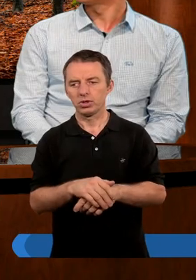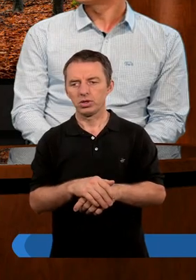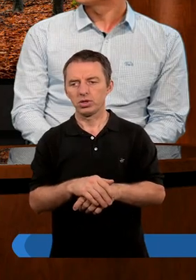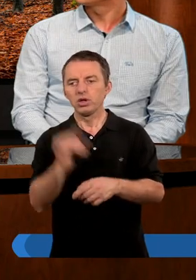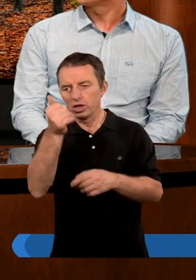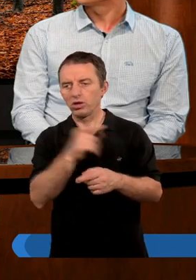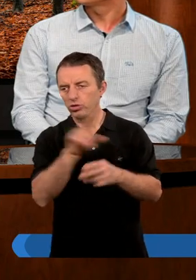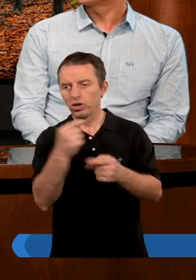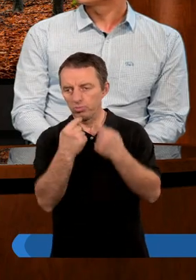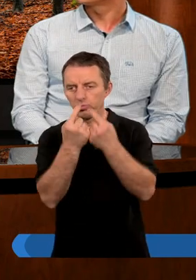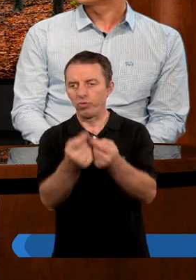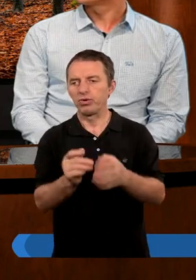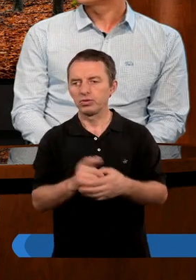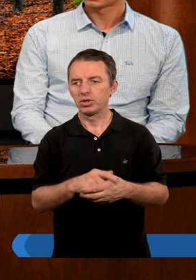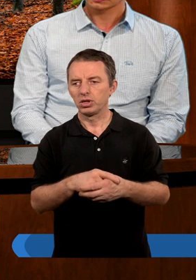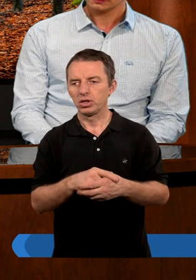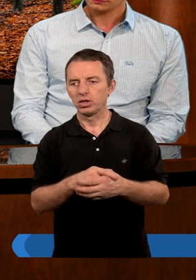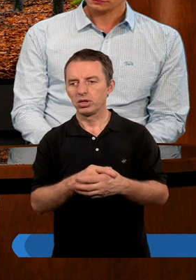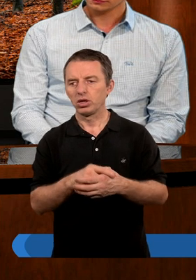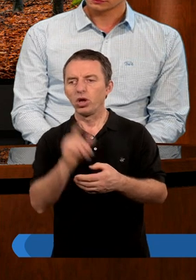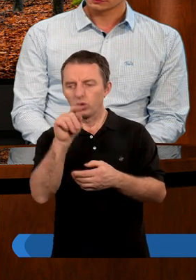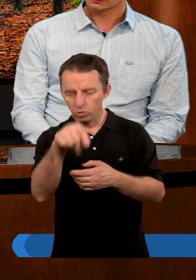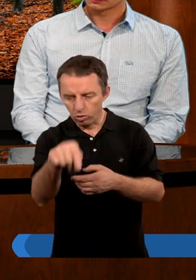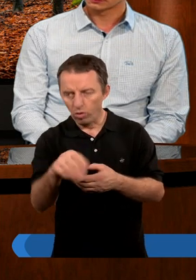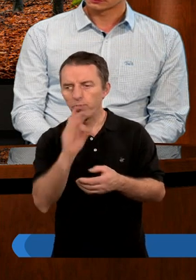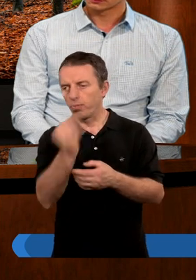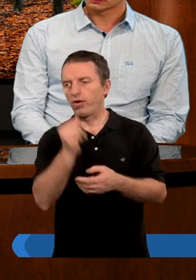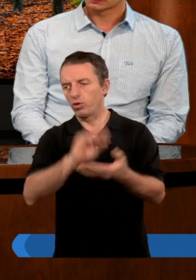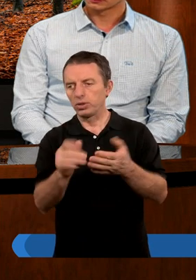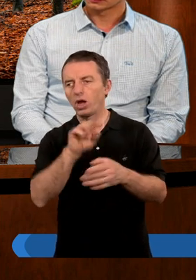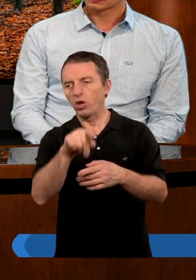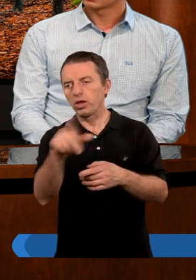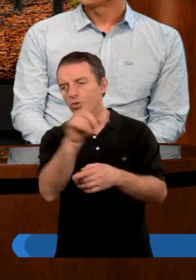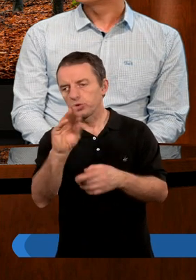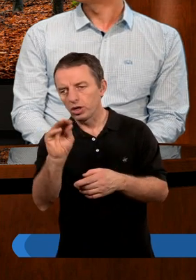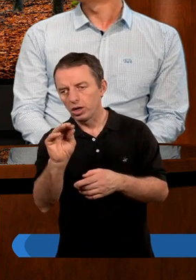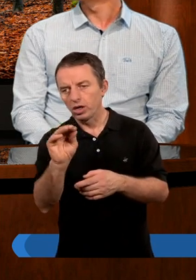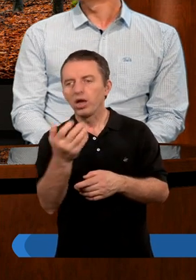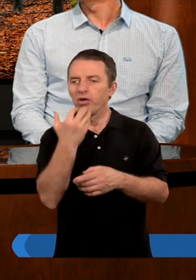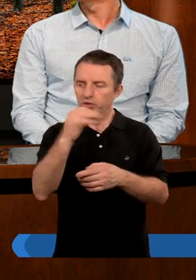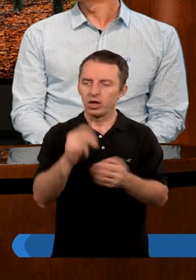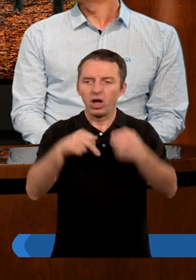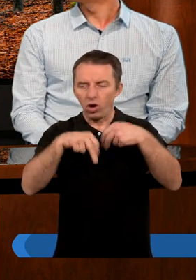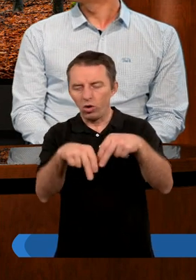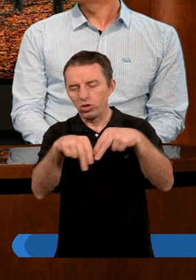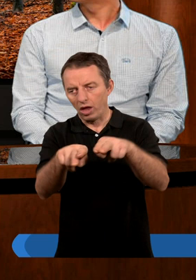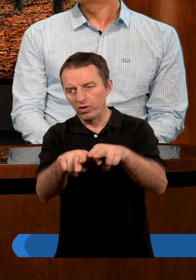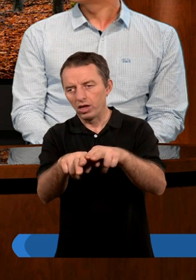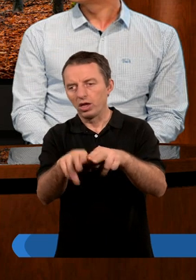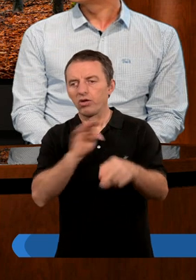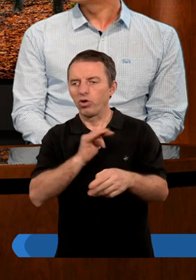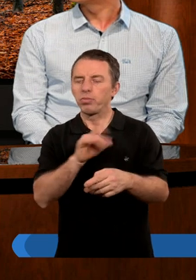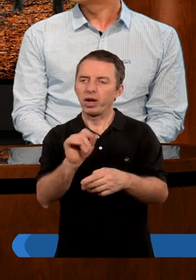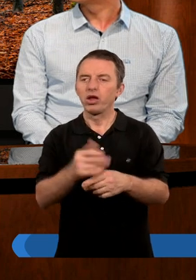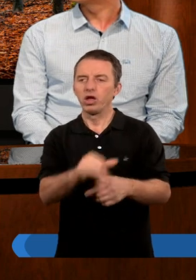Jak mogę jeszcze jedną rzecz powiedzieć do tego? Bo tutaj Paweł też pisze o tym, że wcześniej oddawaliśmy się, jakby